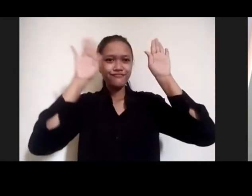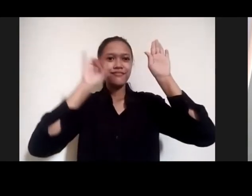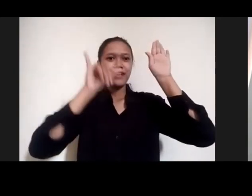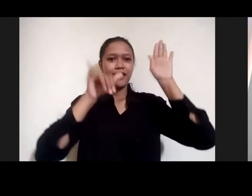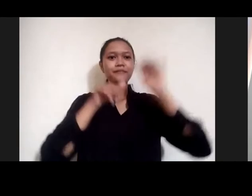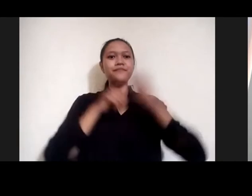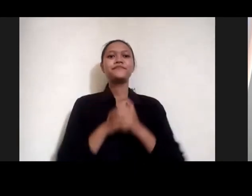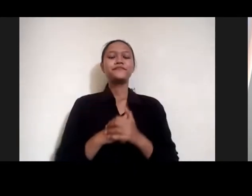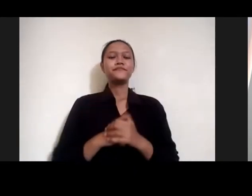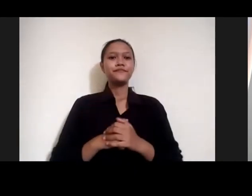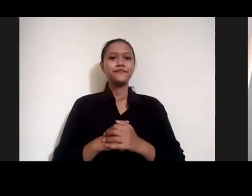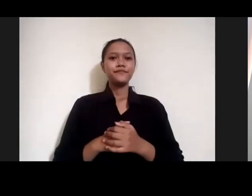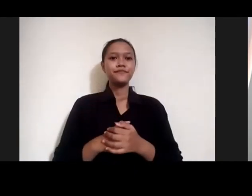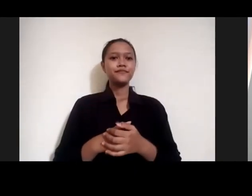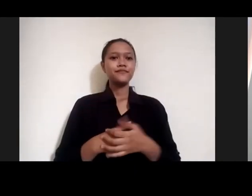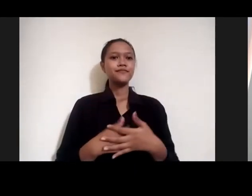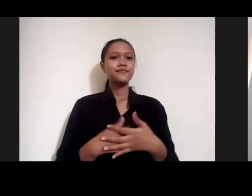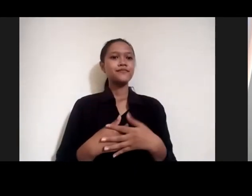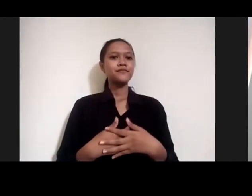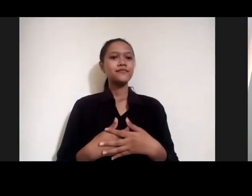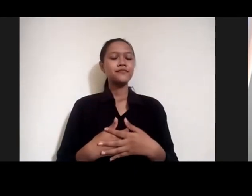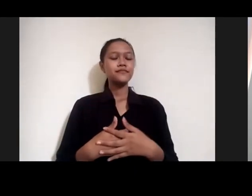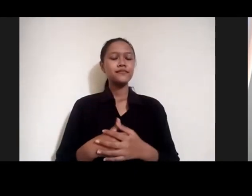bagaimana praktik-praktik sebenarnya